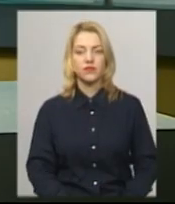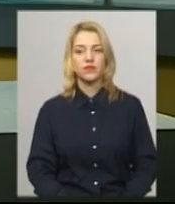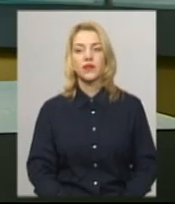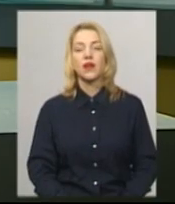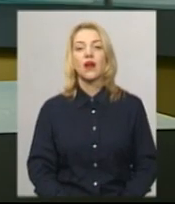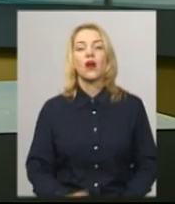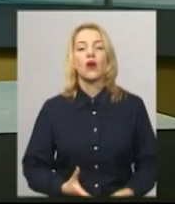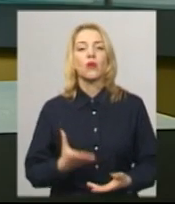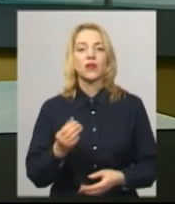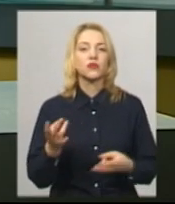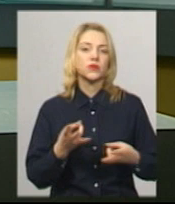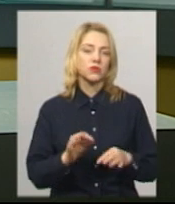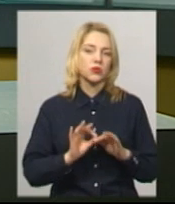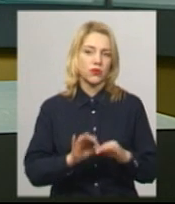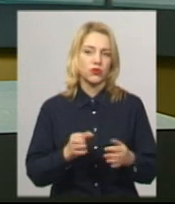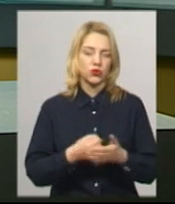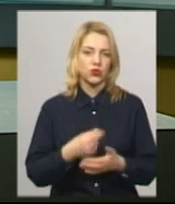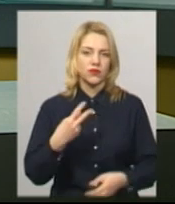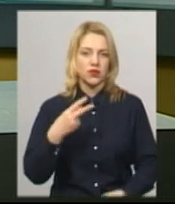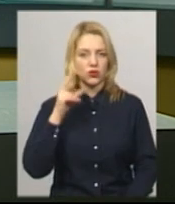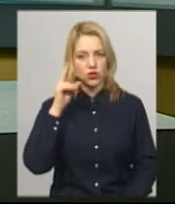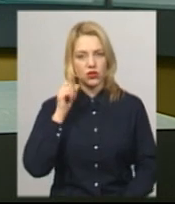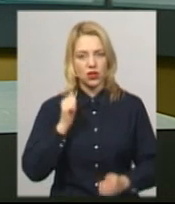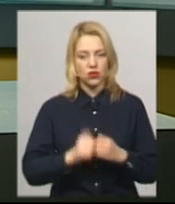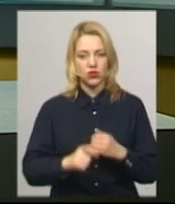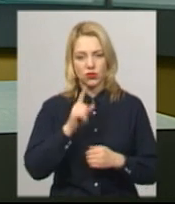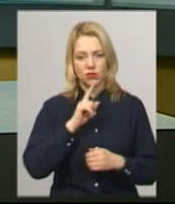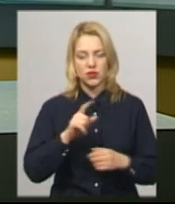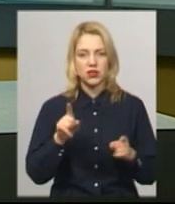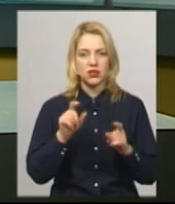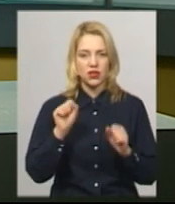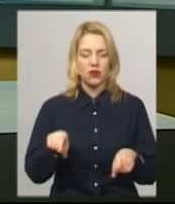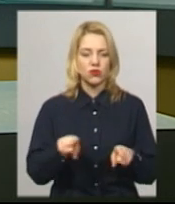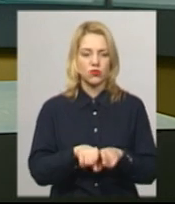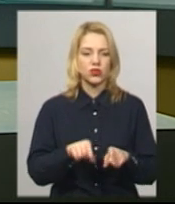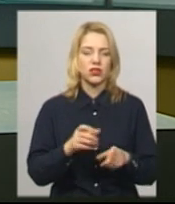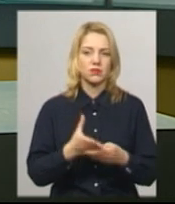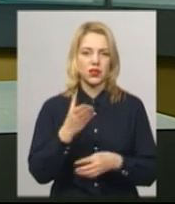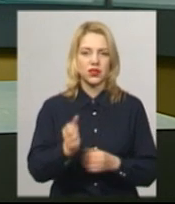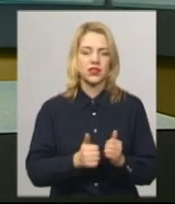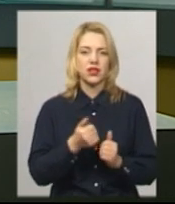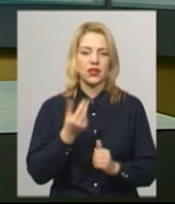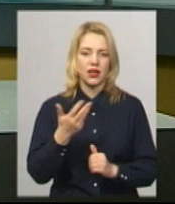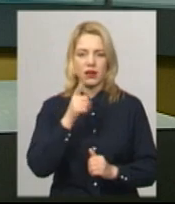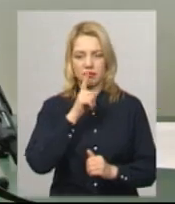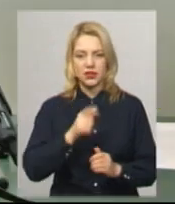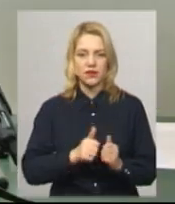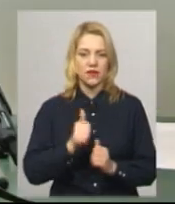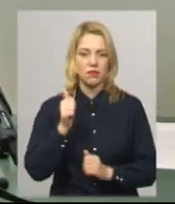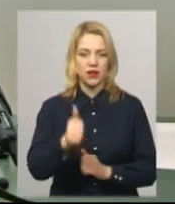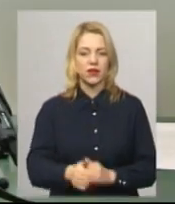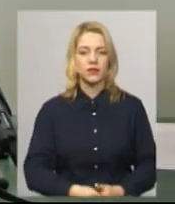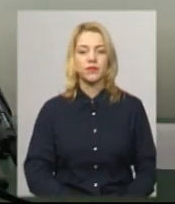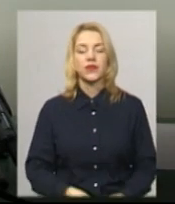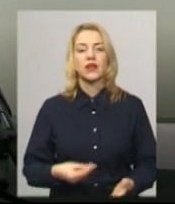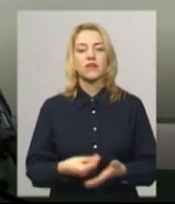Оплату потрібно проводити до 20 числа кожного місяця. Можна також сплатити за кілька місяців наперед. В